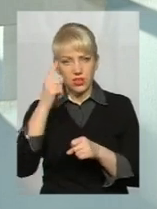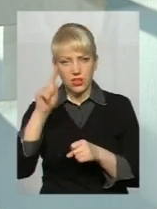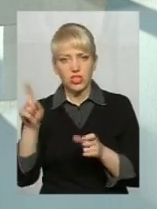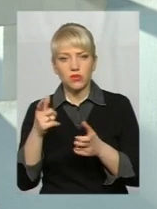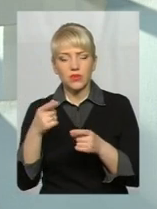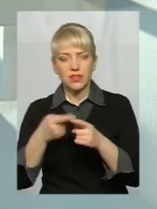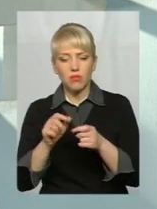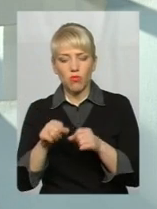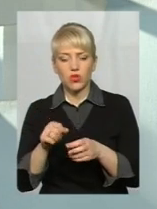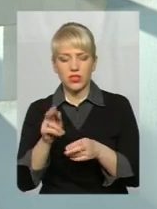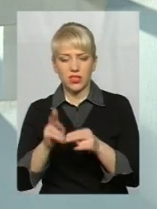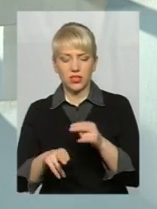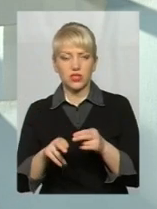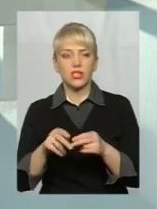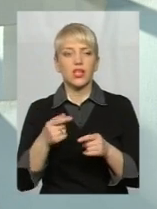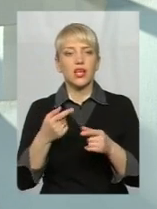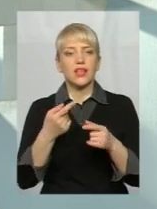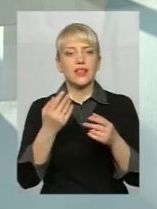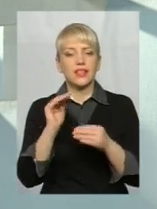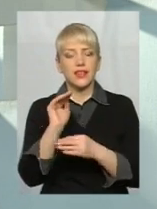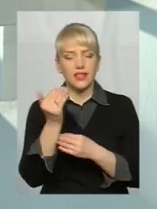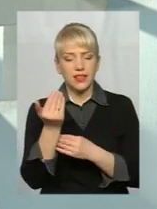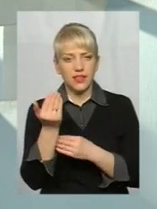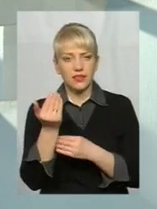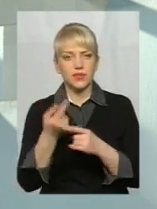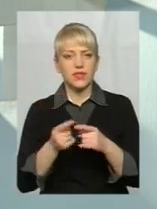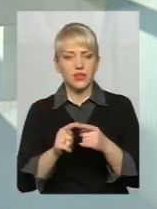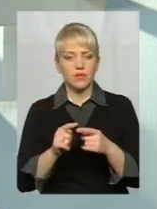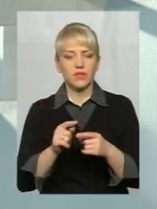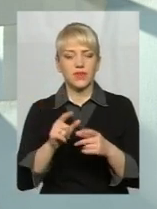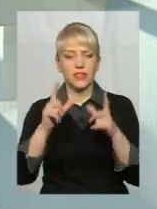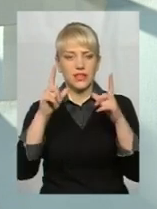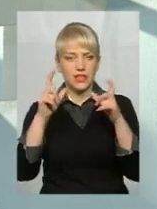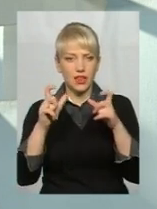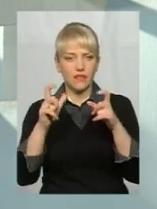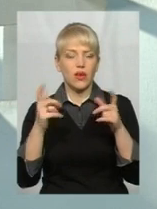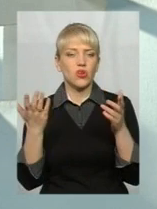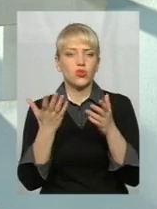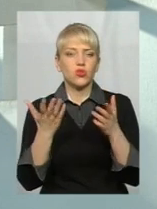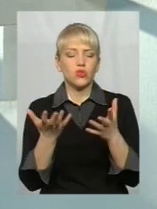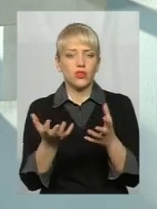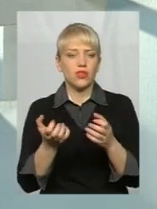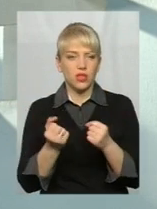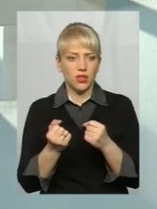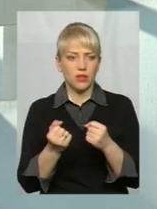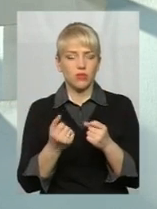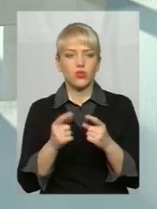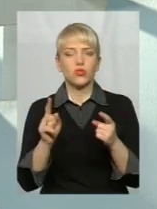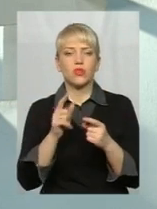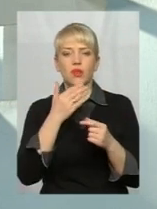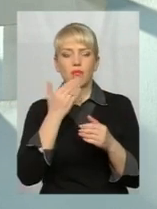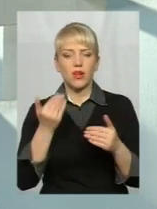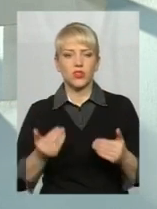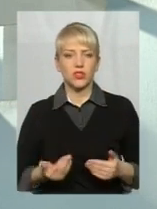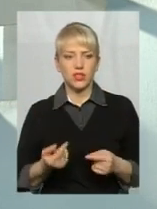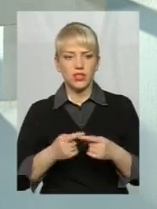варіанти можна, як можна замінити. Тобто, дитина цим селфі отримує щось, отримує те, що немає в житті, їй треба